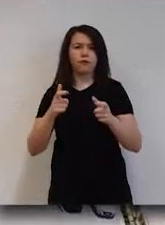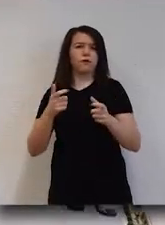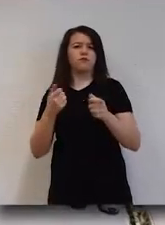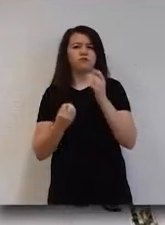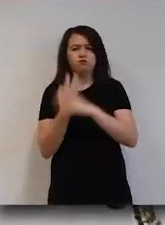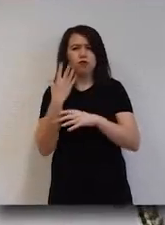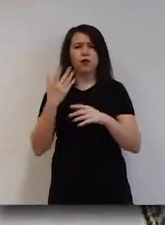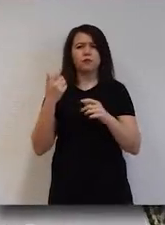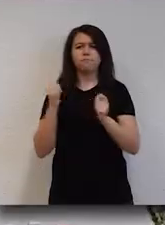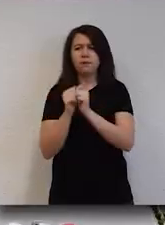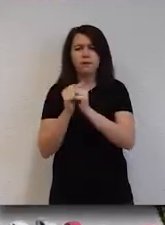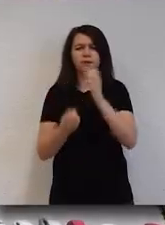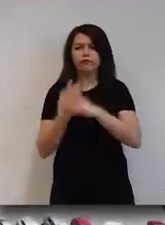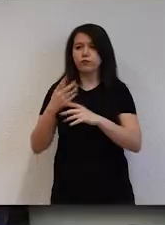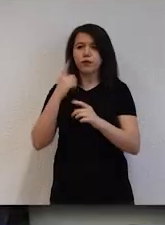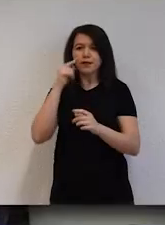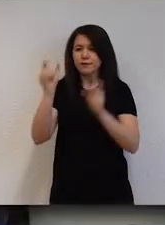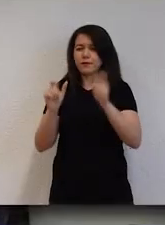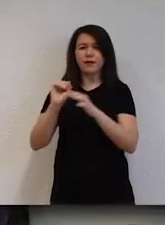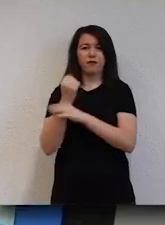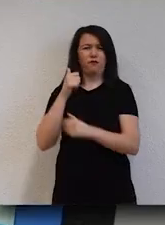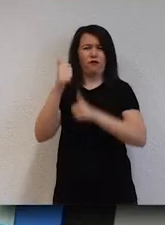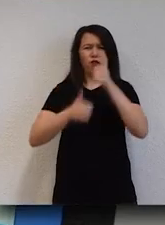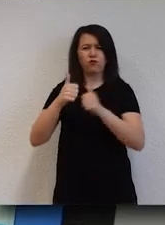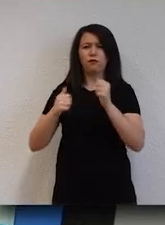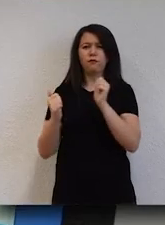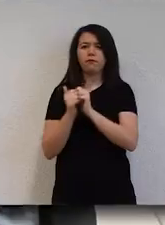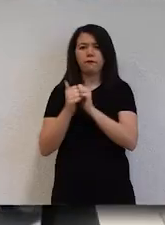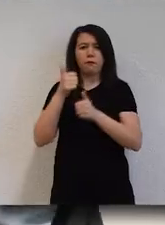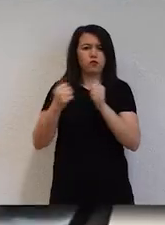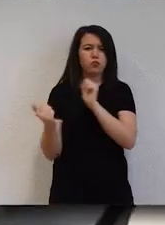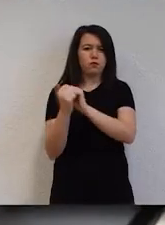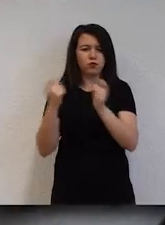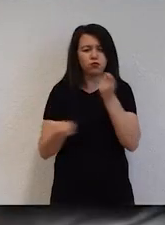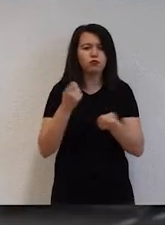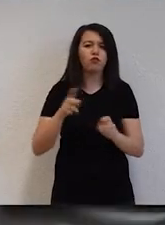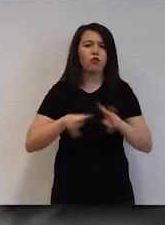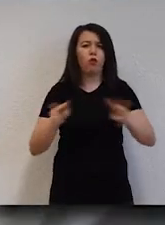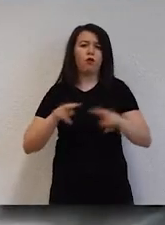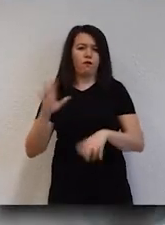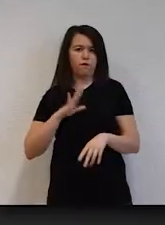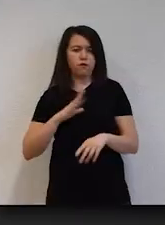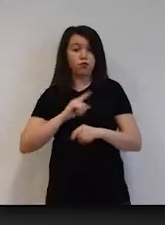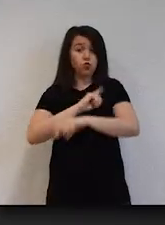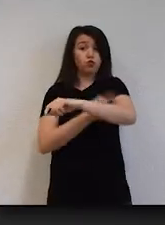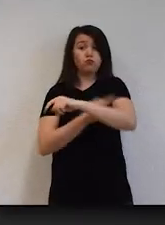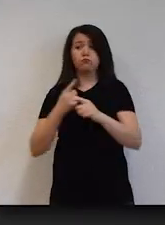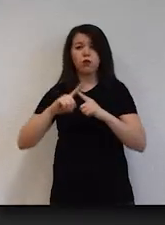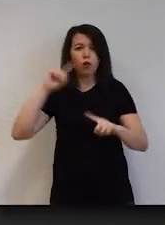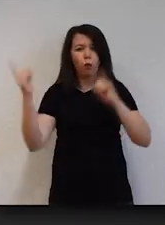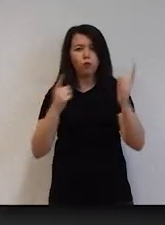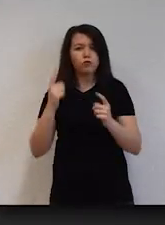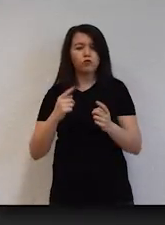faaliyet gösteren kuruluşlarla birlikte yeni endüstriyel ürün ve teknoloji üretmek üzere çalışırlar. Güçlü